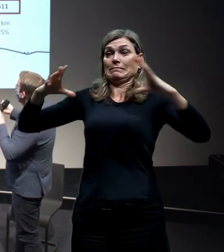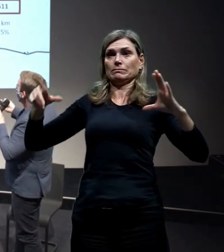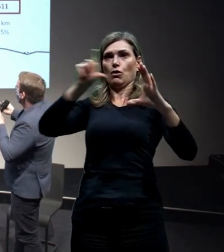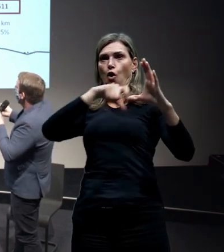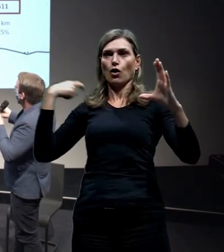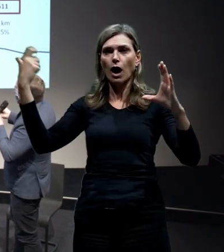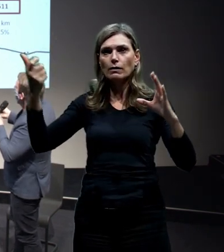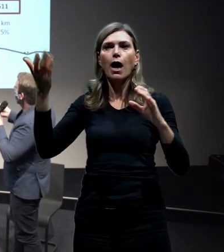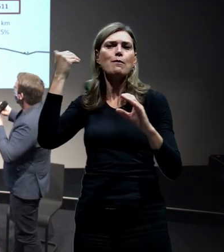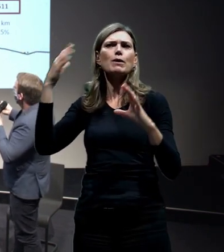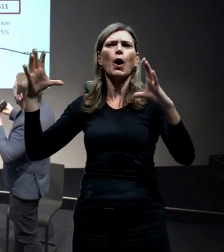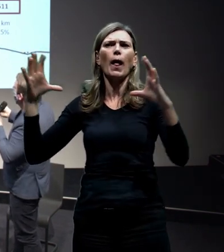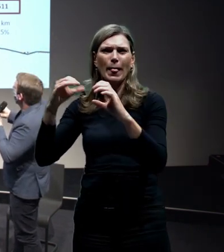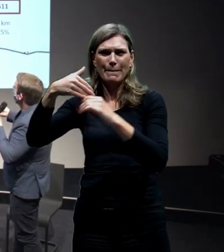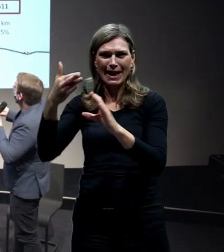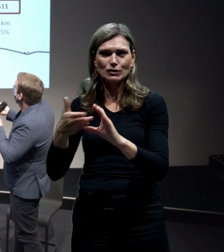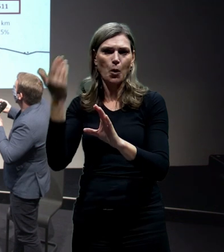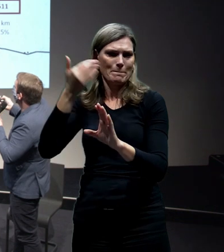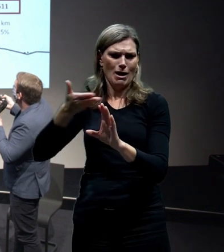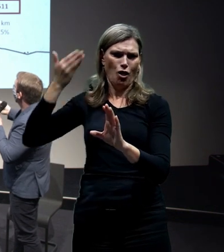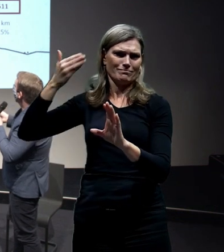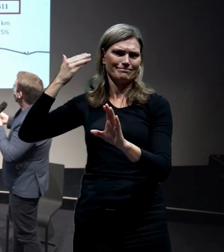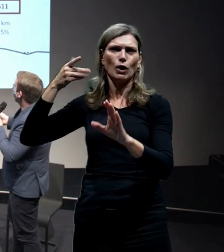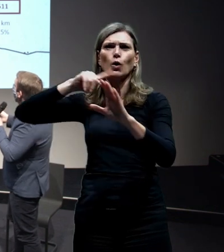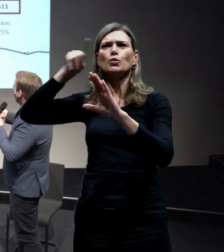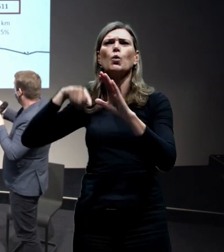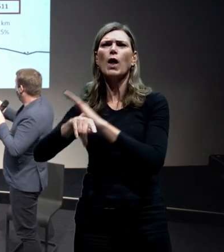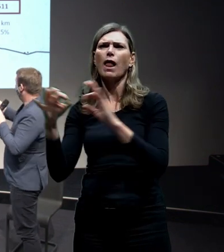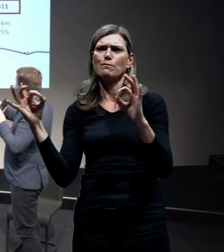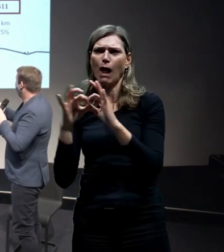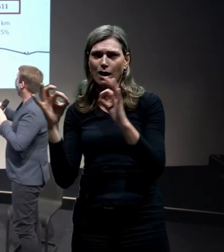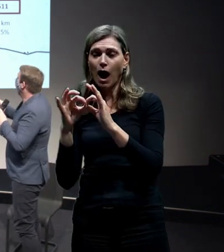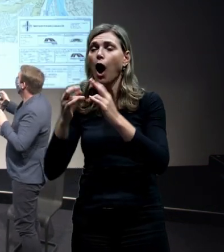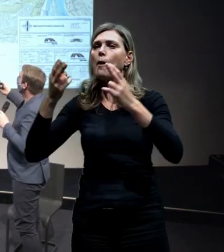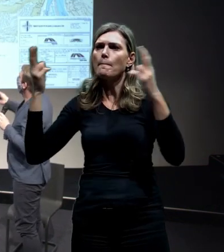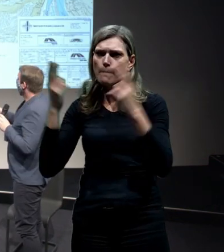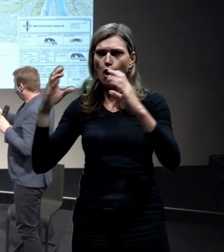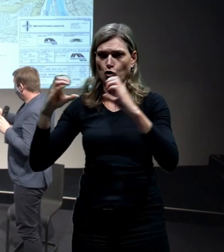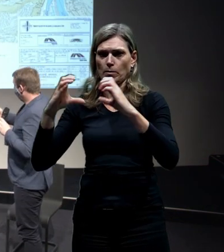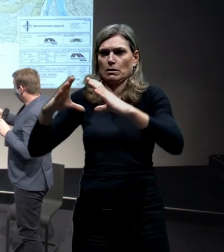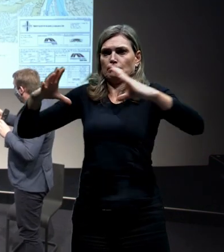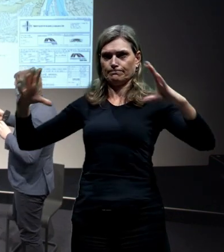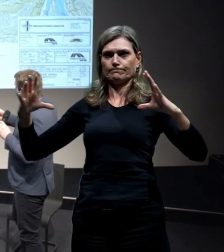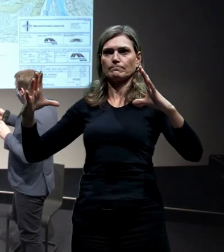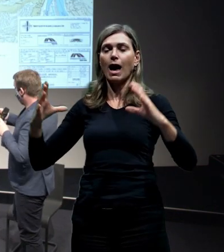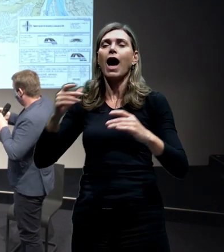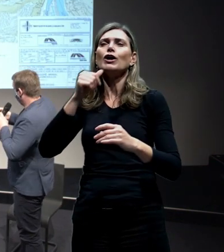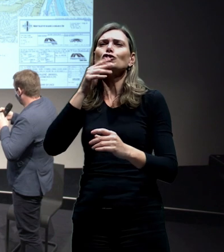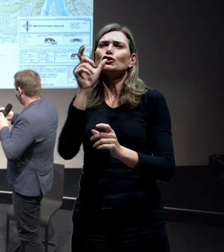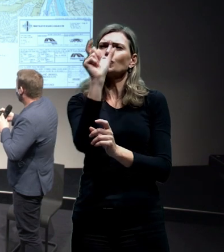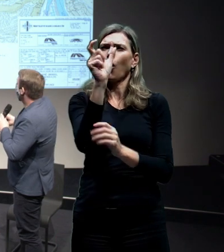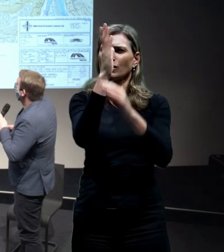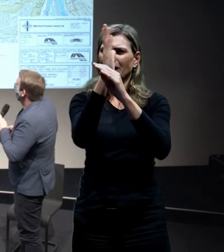tunelovému komplexu Blanka, protože je to v podstatě její paralela. Ta stavba 518